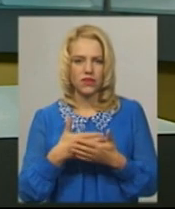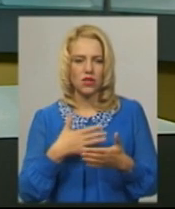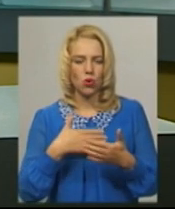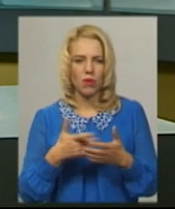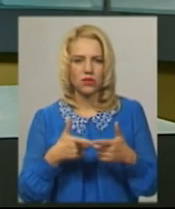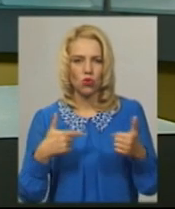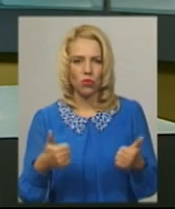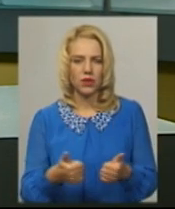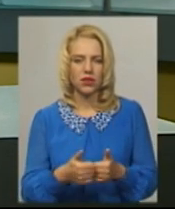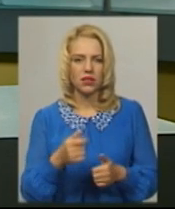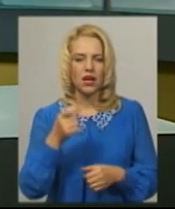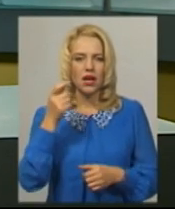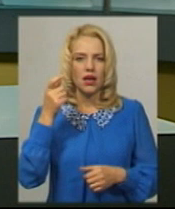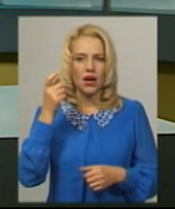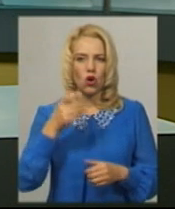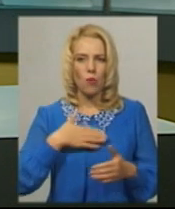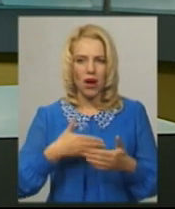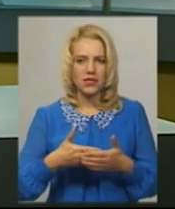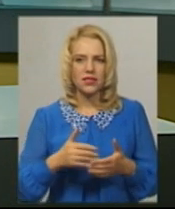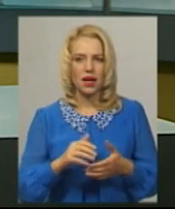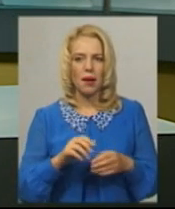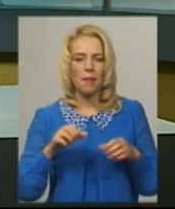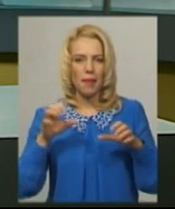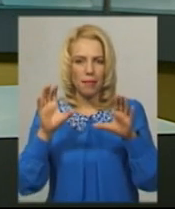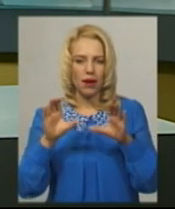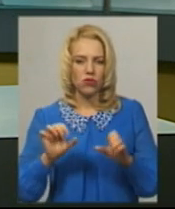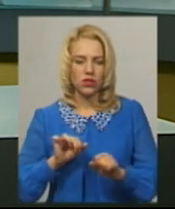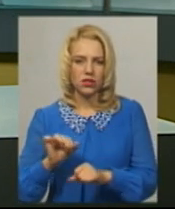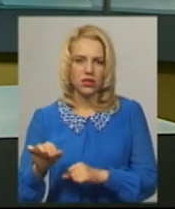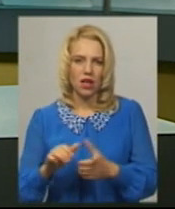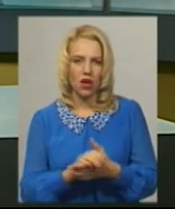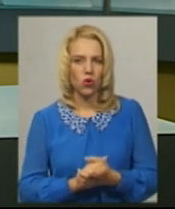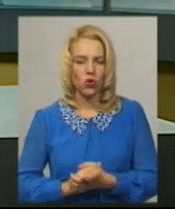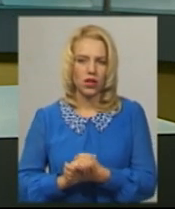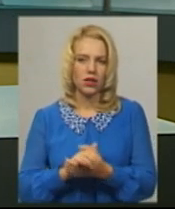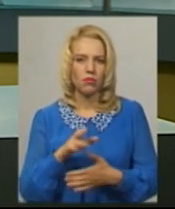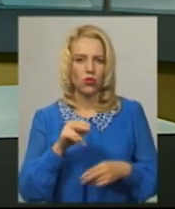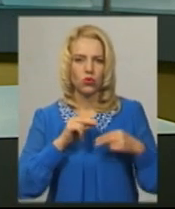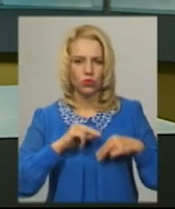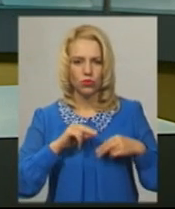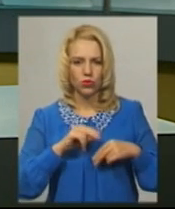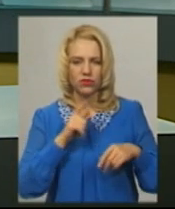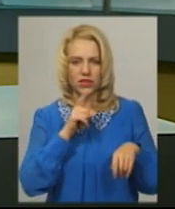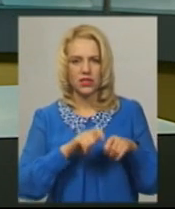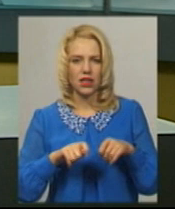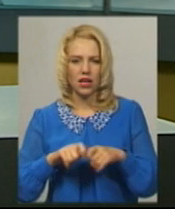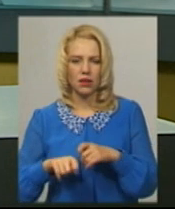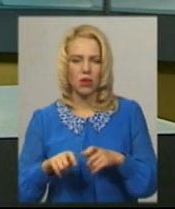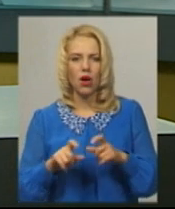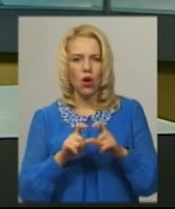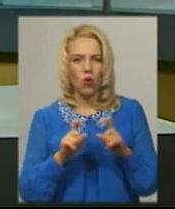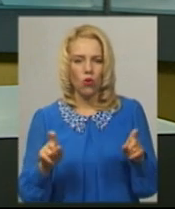'єднання Хмельницька обласна правозахисна колегія по роботі з правоохоронними, силовими та фіскально контролюючими органами.